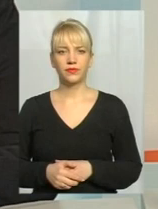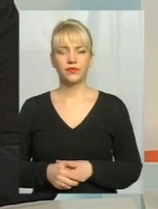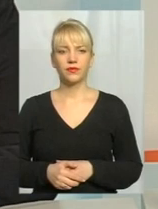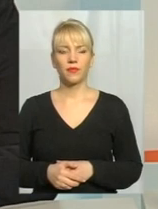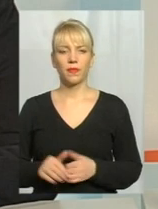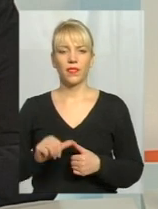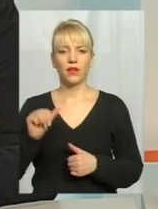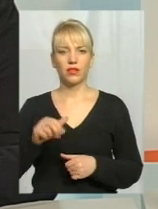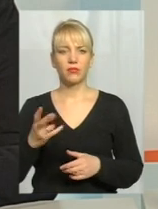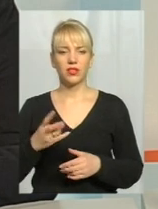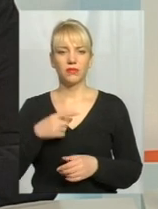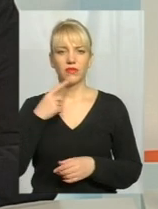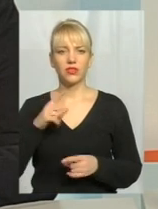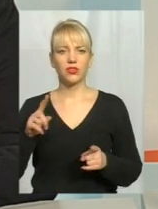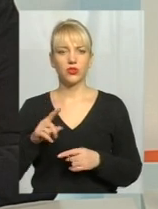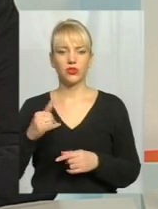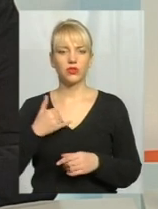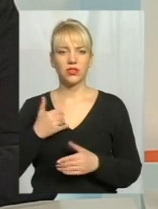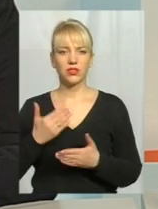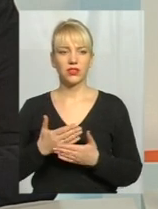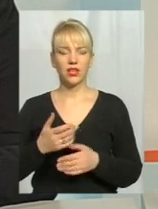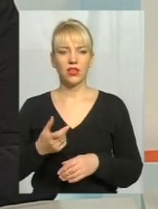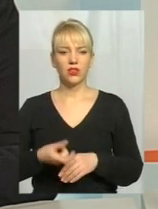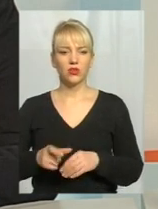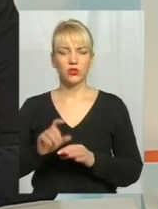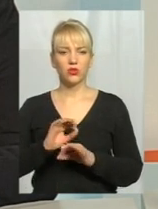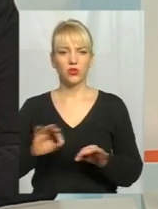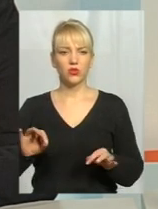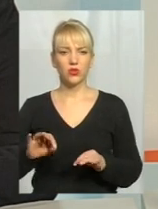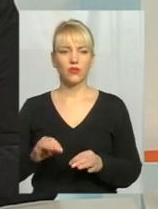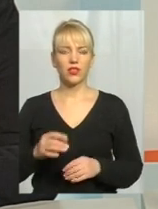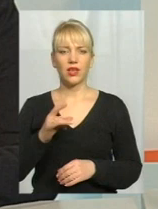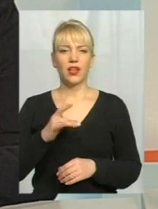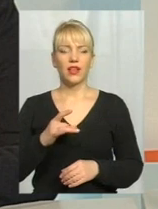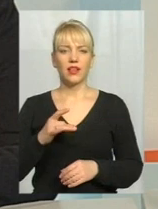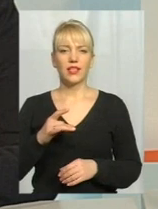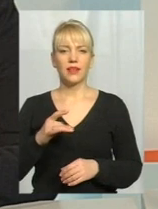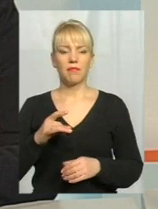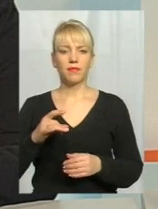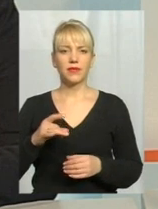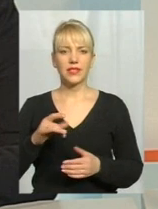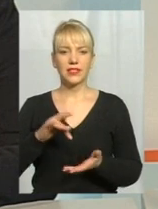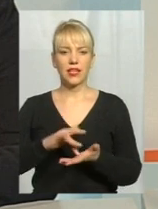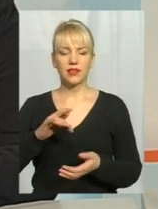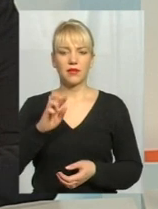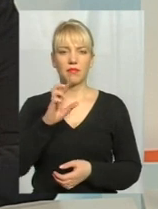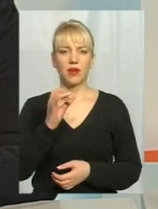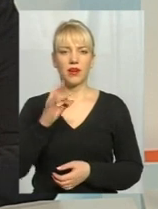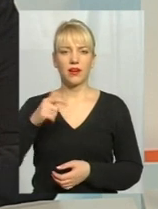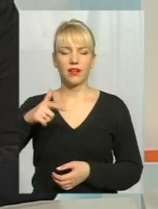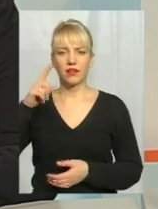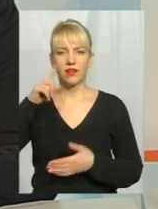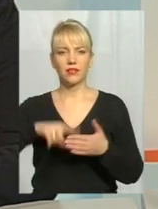Окремо треба виділити те, що в нас є дуже чудовий рекреаційний центр «Берег Надії». Члени сімей,